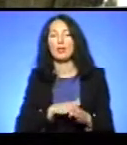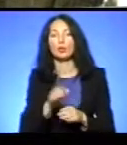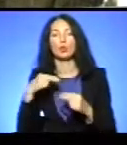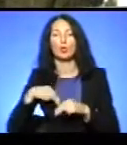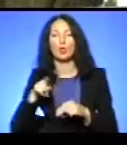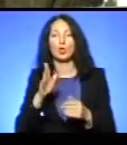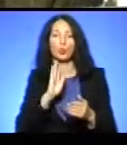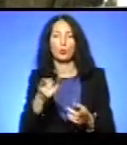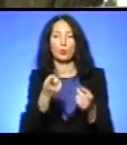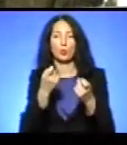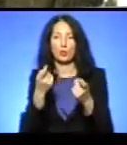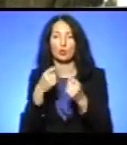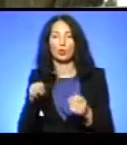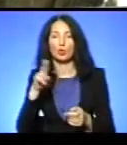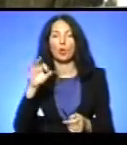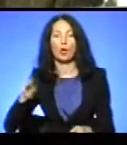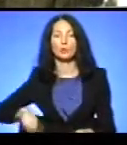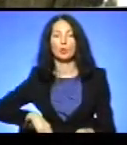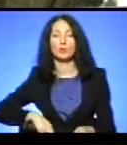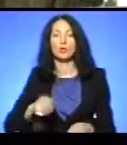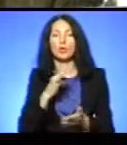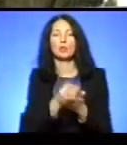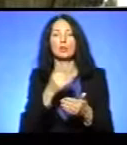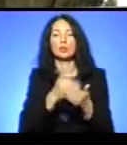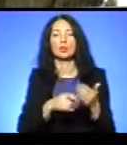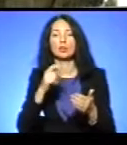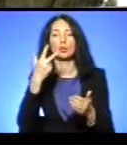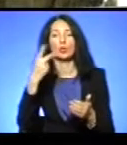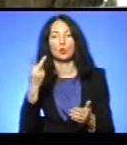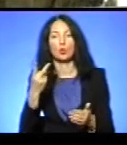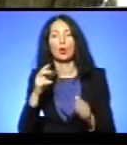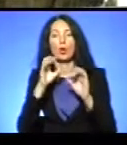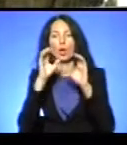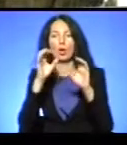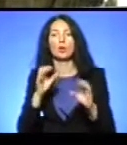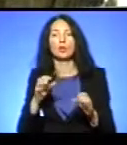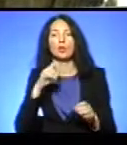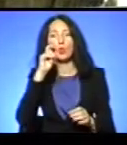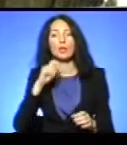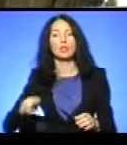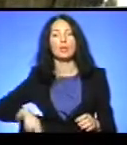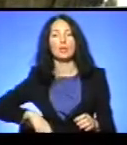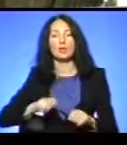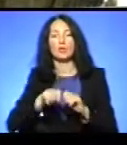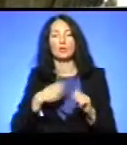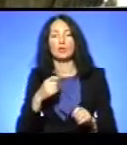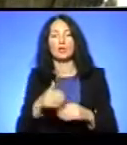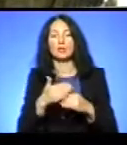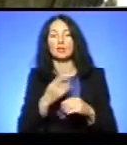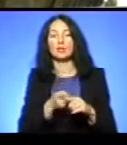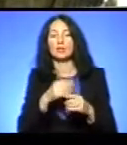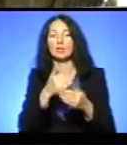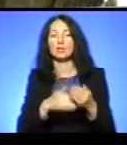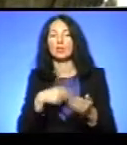притягнуто до адміністративної відповідальності за статтею 152 Кодексу України про адміністративні правопорушення. Санкція даної статті передбачає